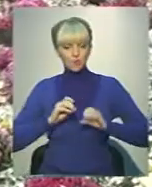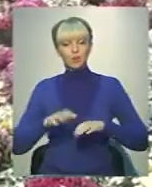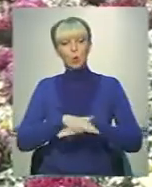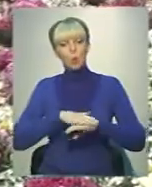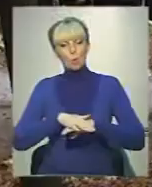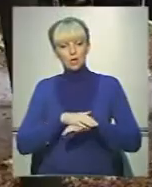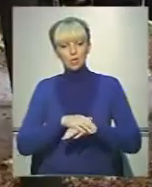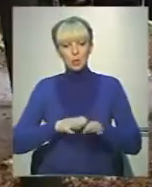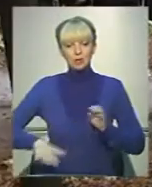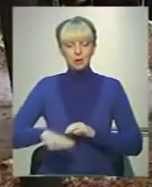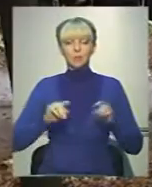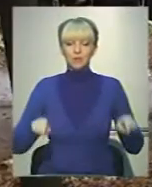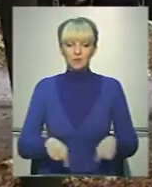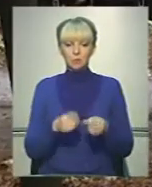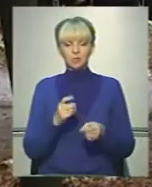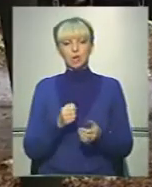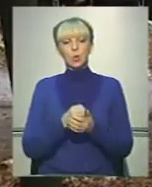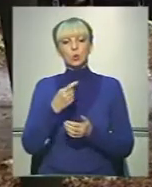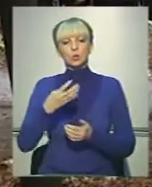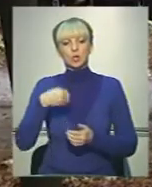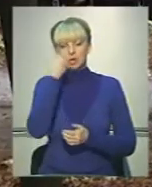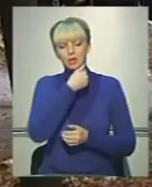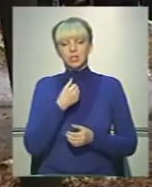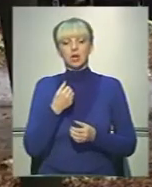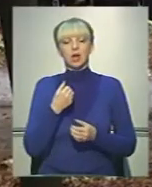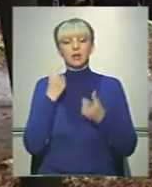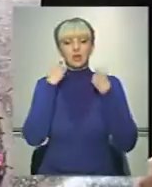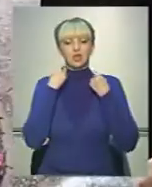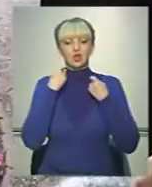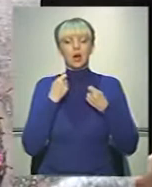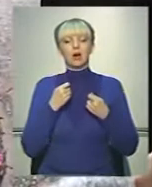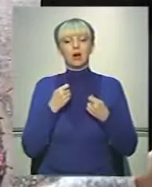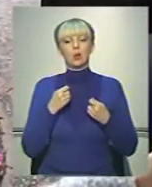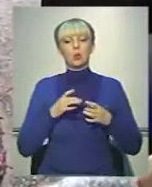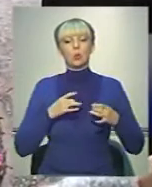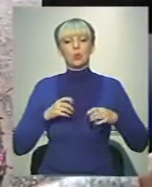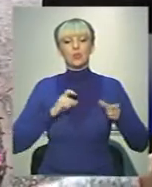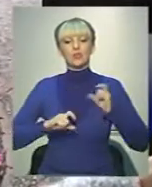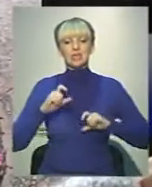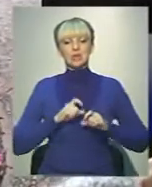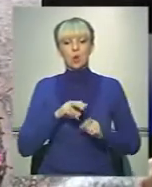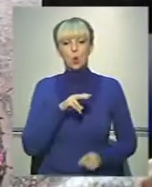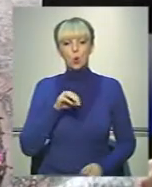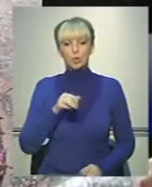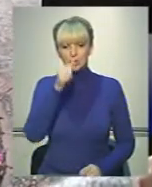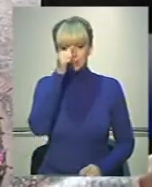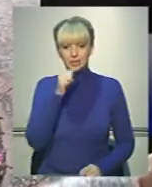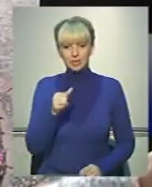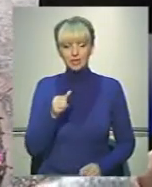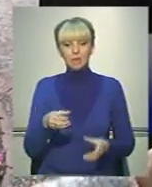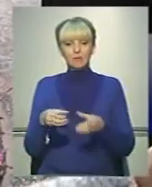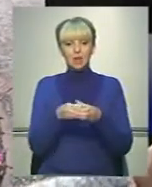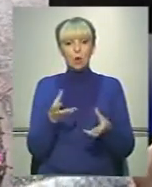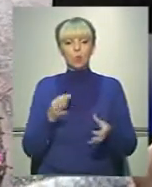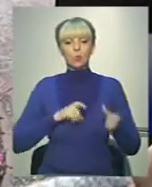громадськості краю. Відновили його до 140-річчя університету. В лютому місяці делегація університету, то складу